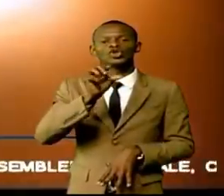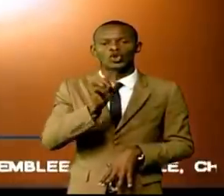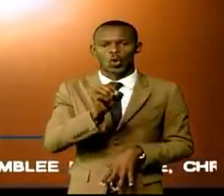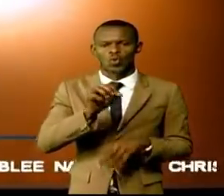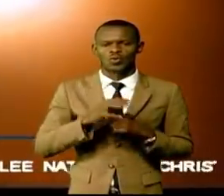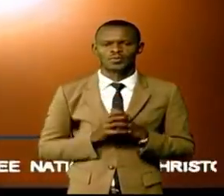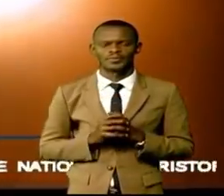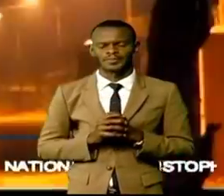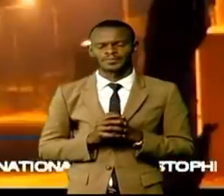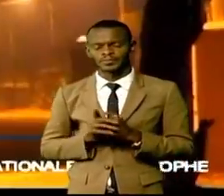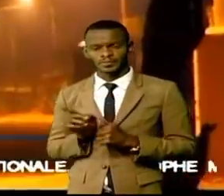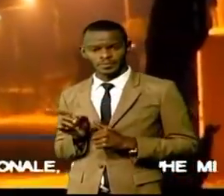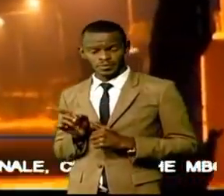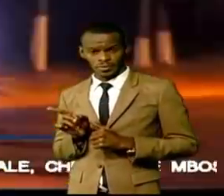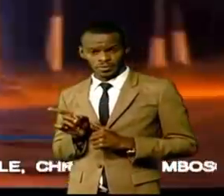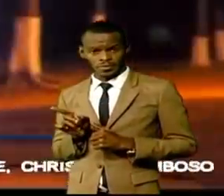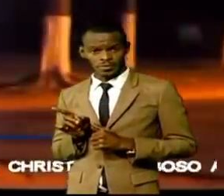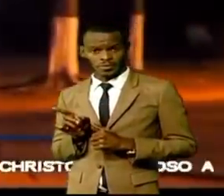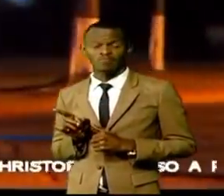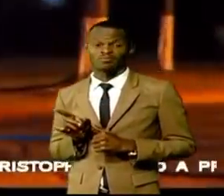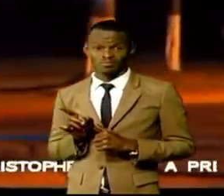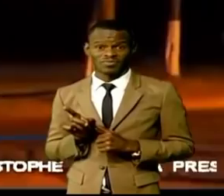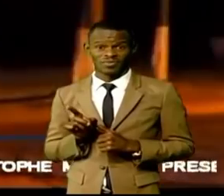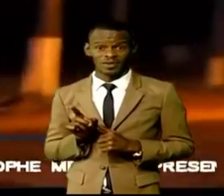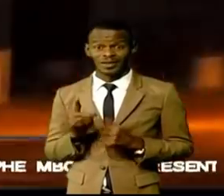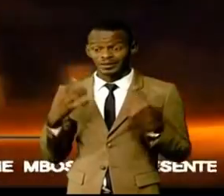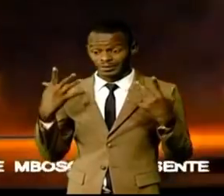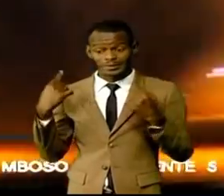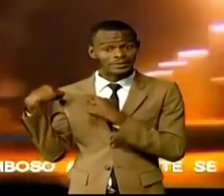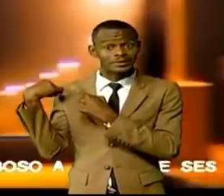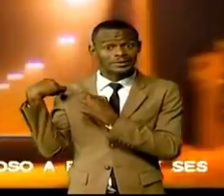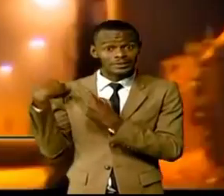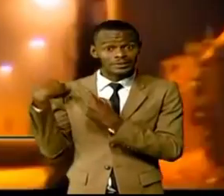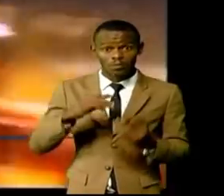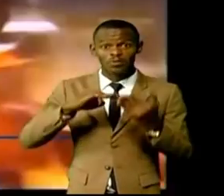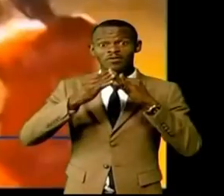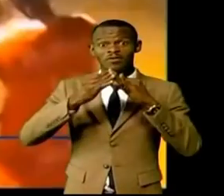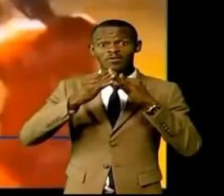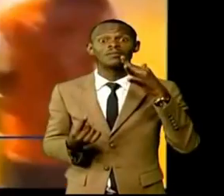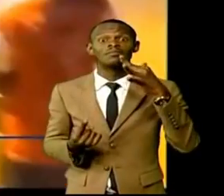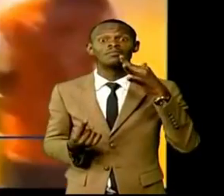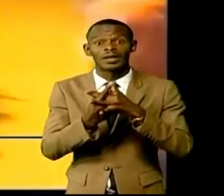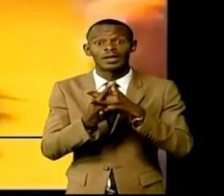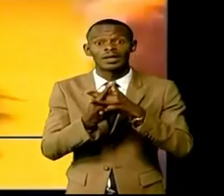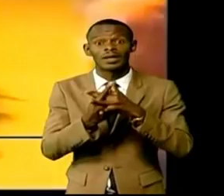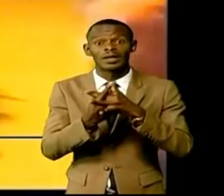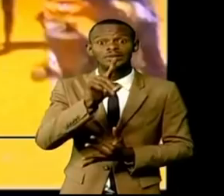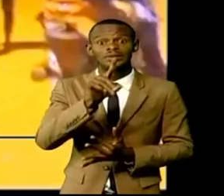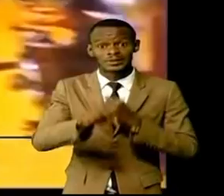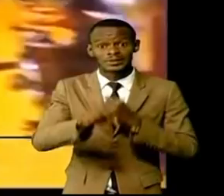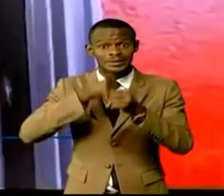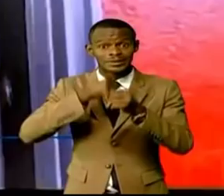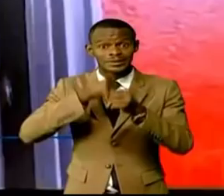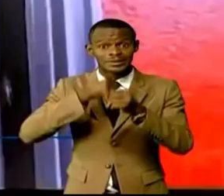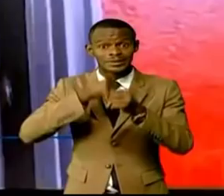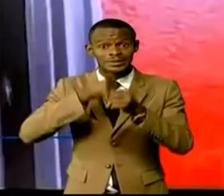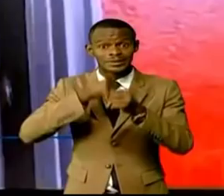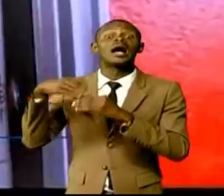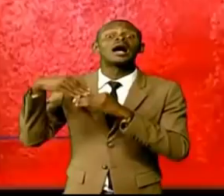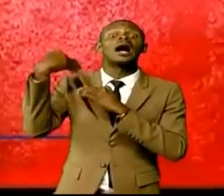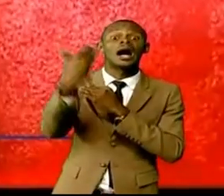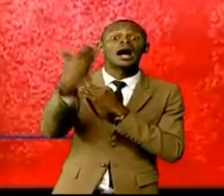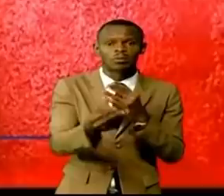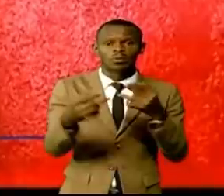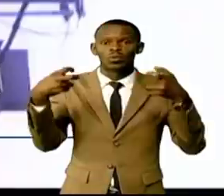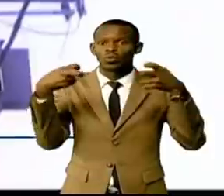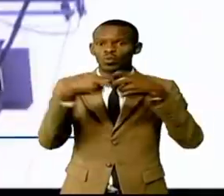L'électrification de la ville d'Ozongo, 51 ans après sa création, est un motif de fierté et de soulagement pour ses habitants, qui vivaient depuis des décennies